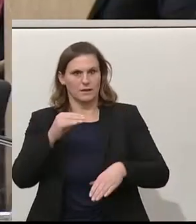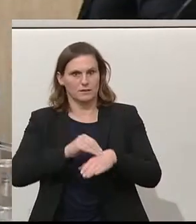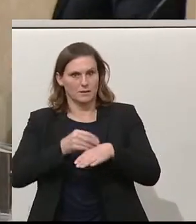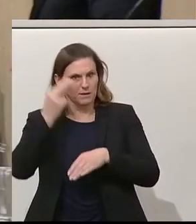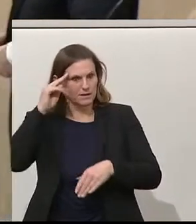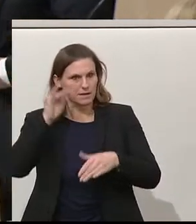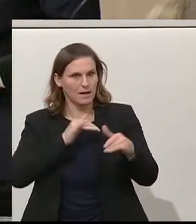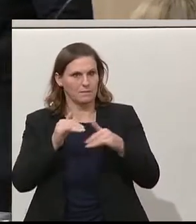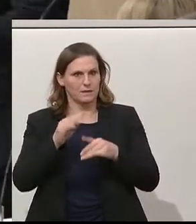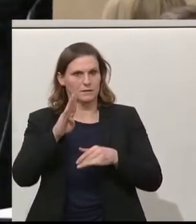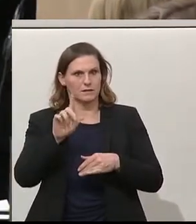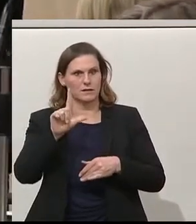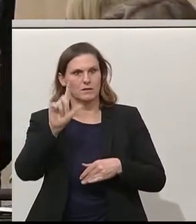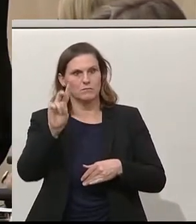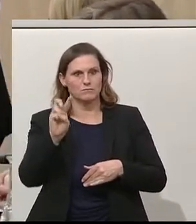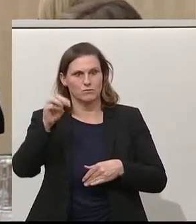ÖVP.